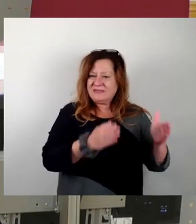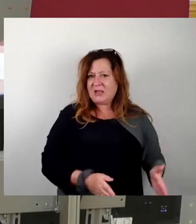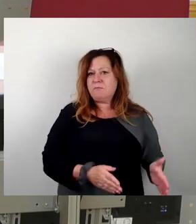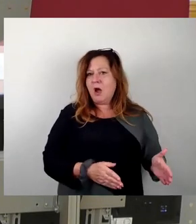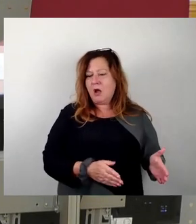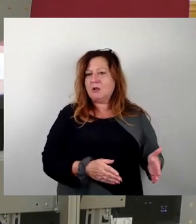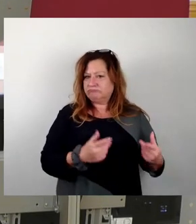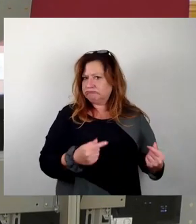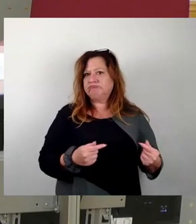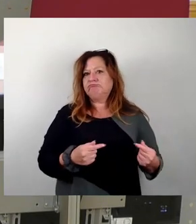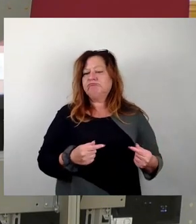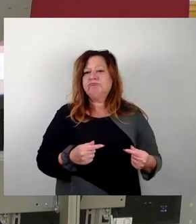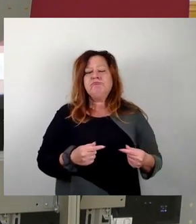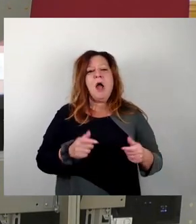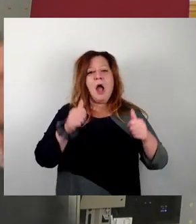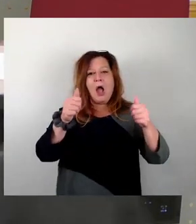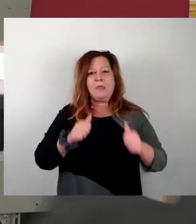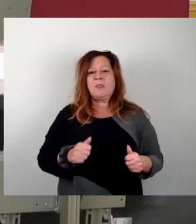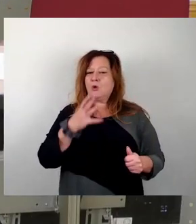FDP-Antrag in dieser Form auch zustimmen wollen.